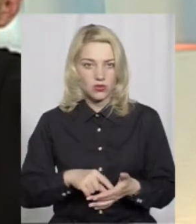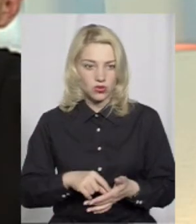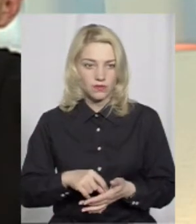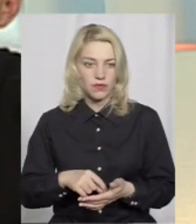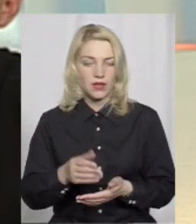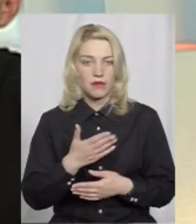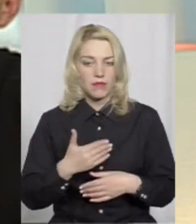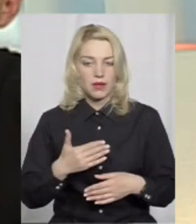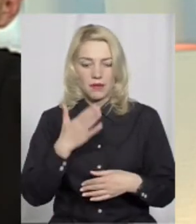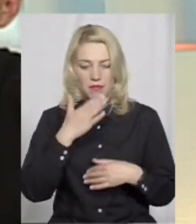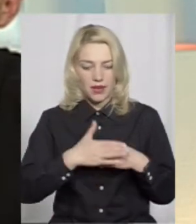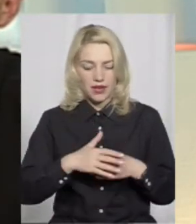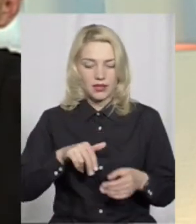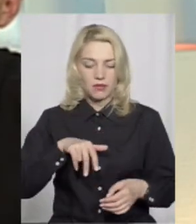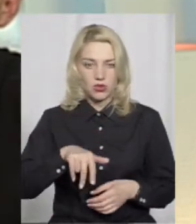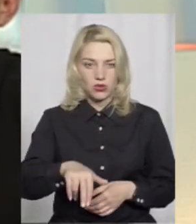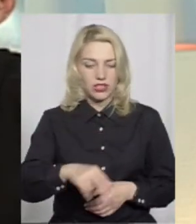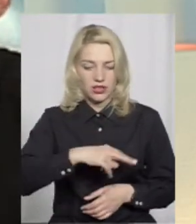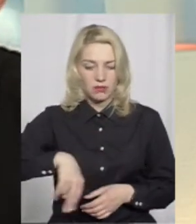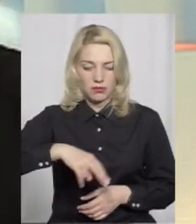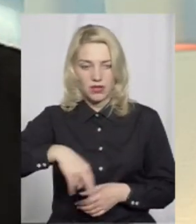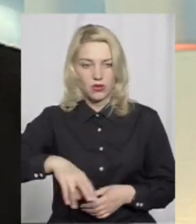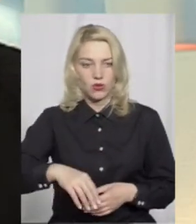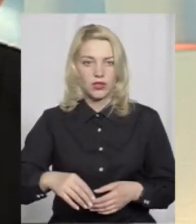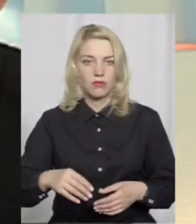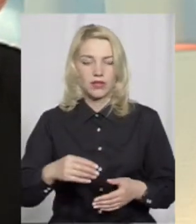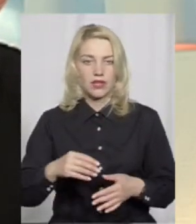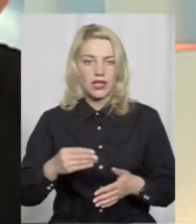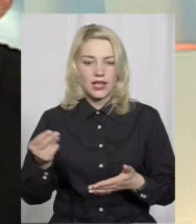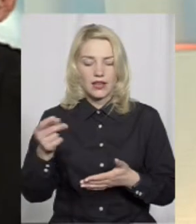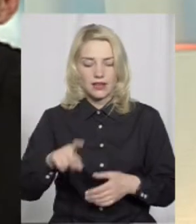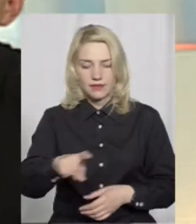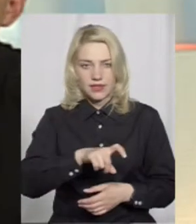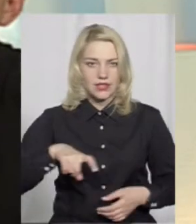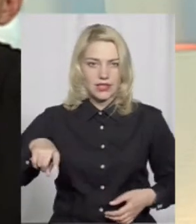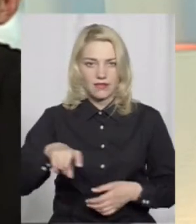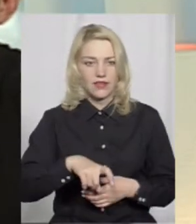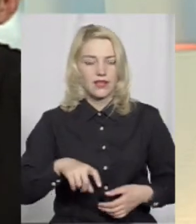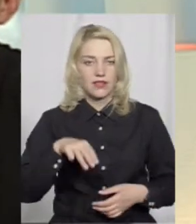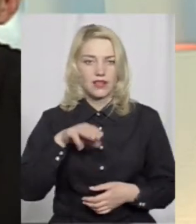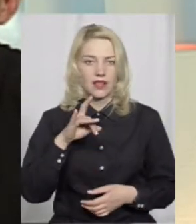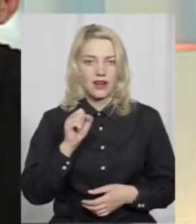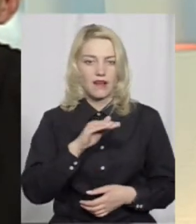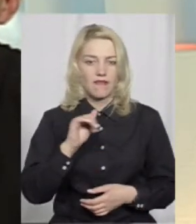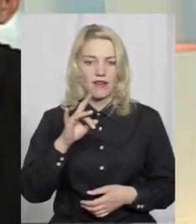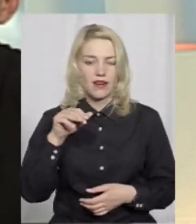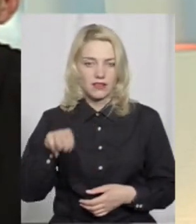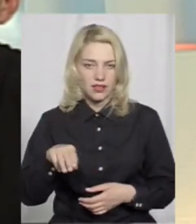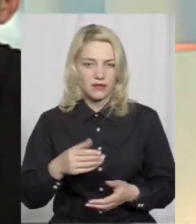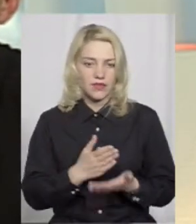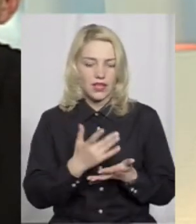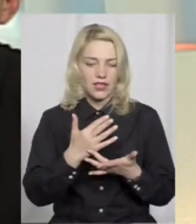ми перед пішохідними переходами наносимо трафарети. На трафарети мають різні